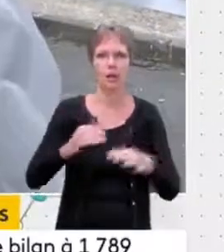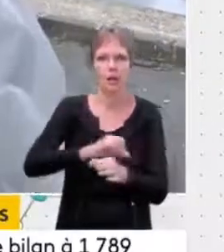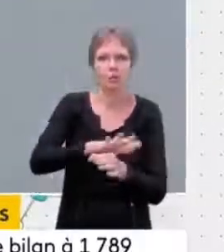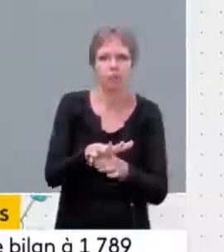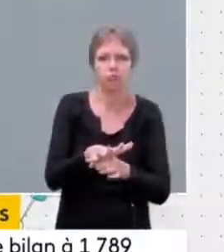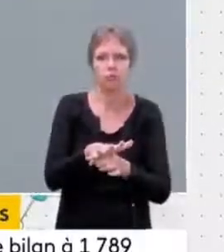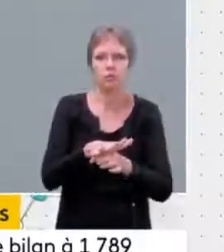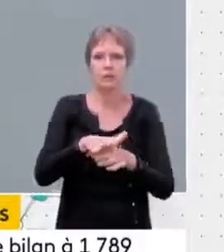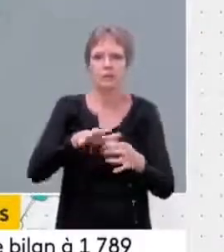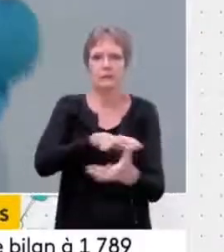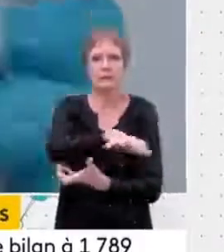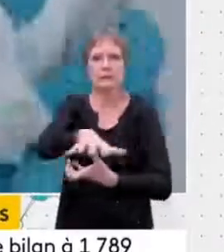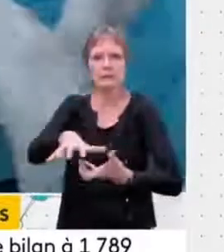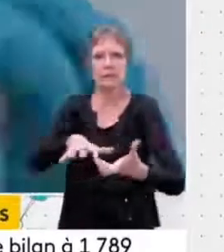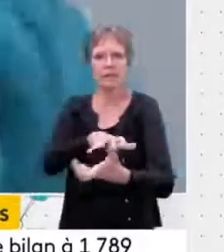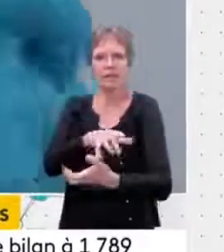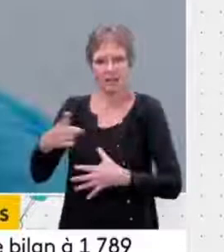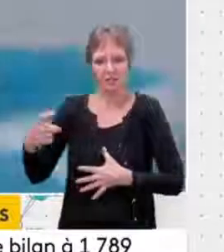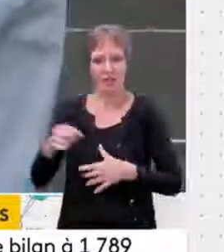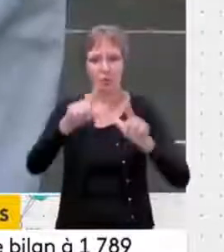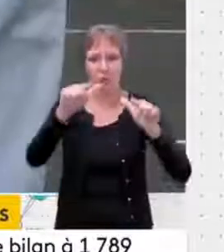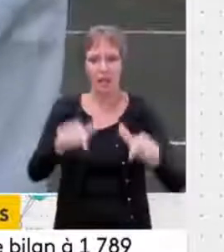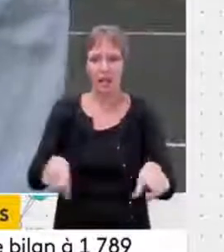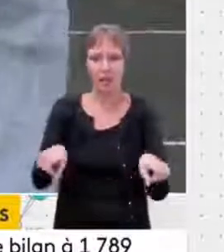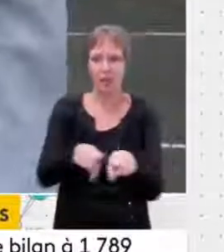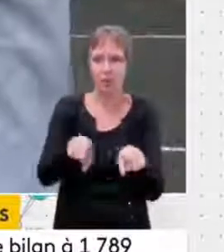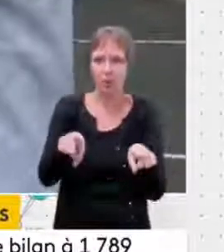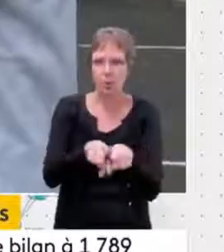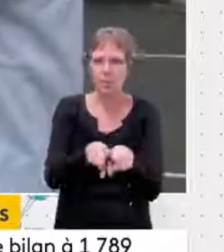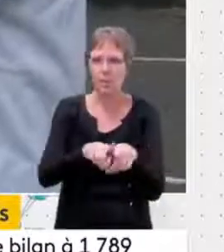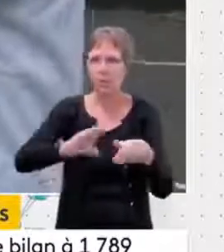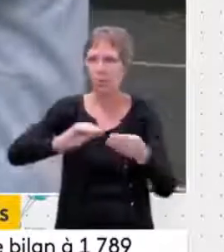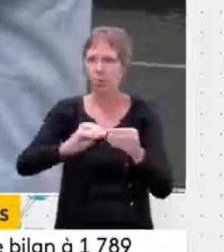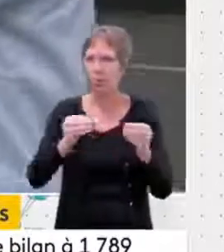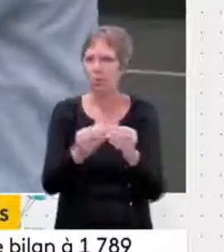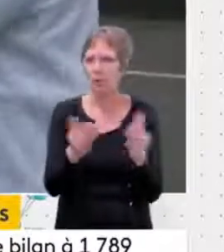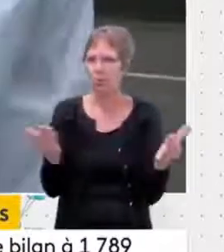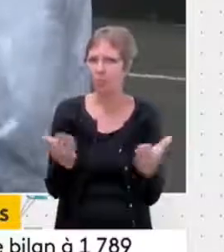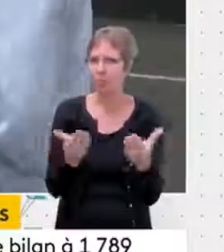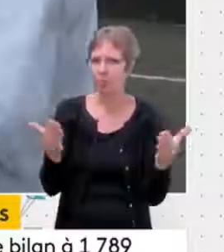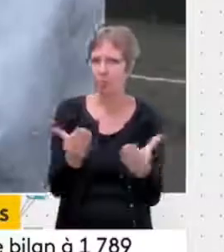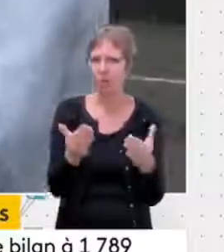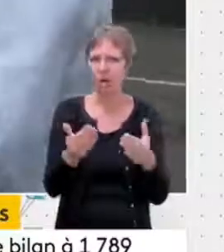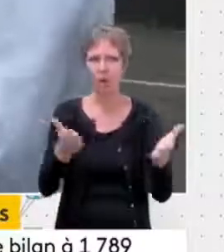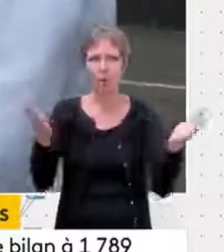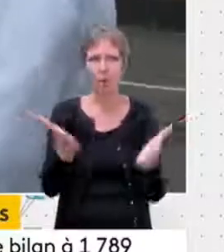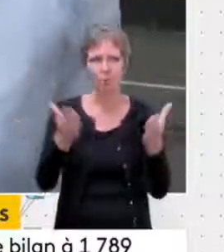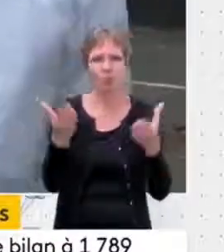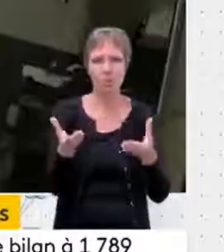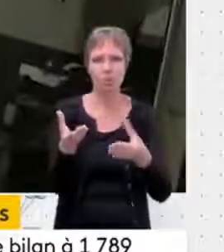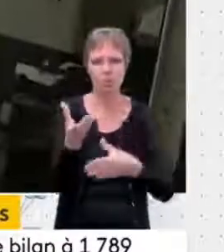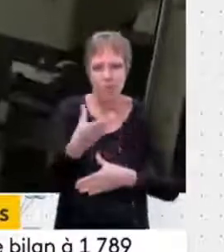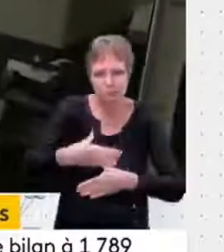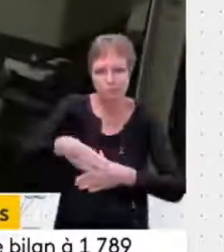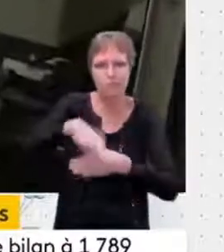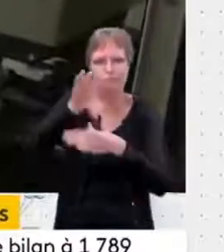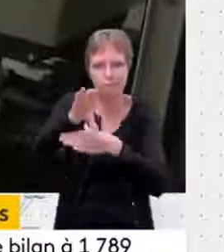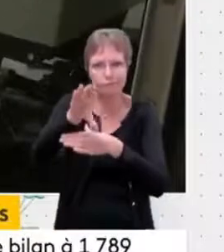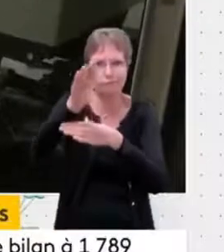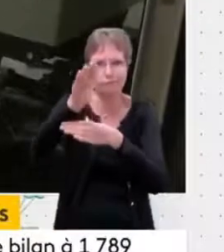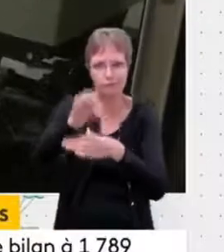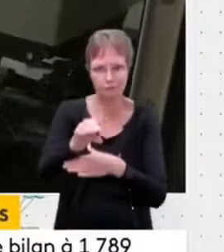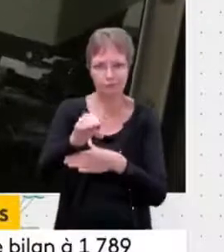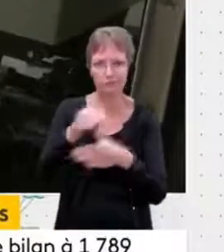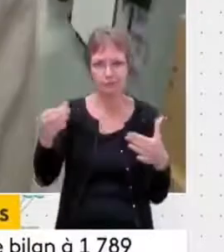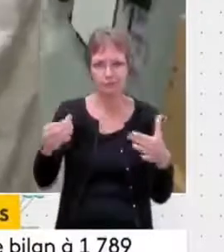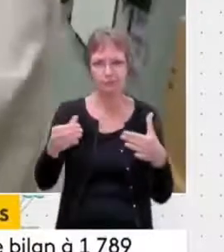pas simplement parce qu'il y un virus, mais parce qu'il y a eu moins de moyens qui ont été accordés aux hôpitaux. On